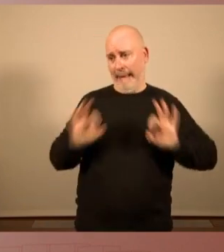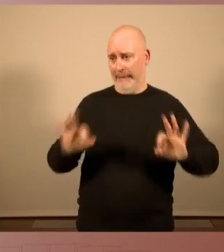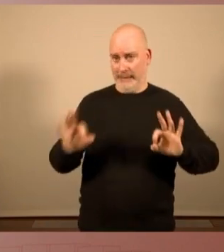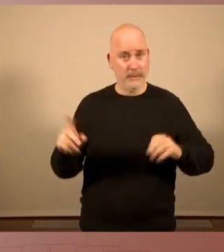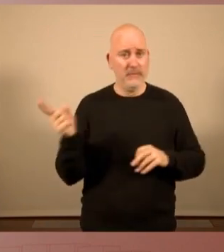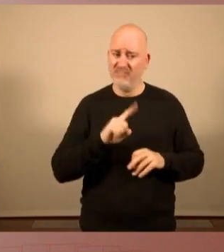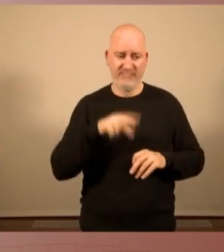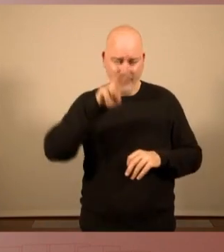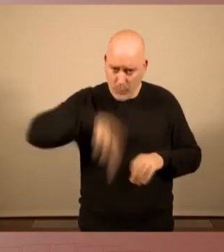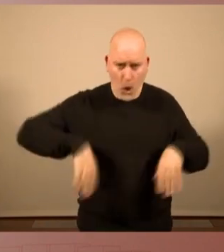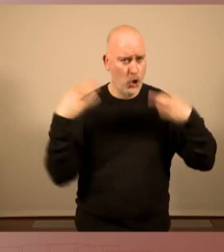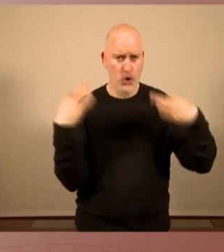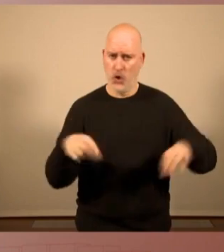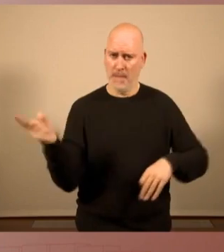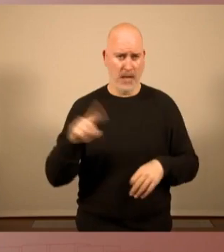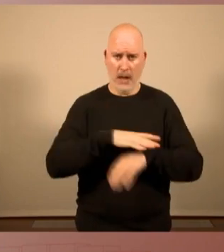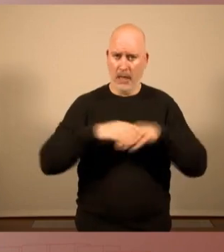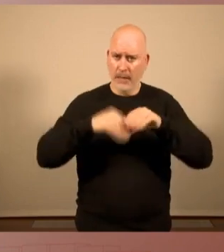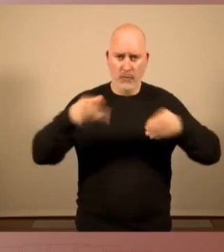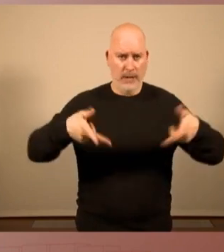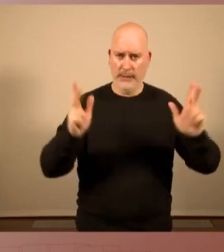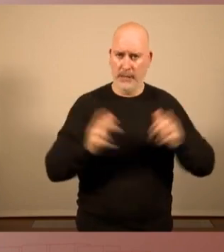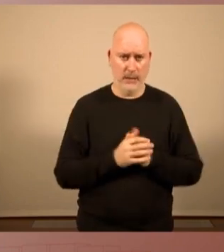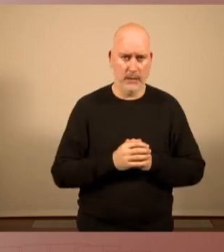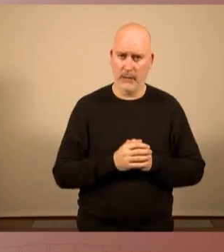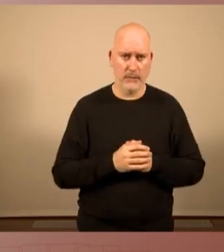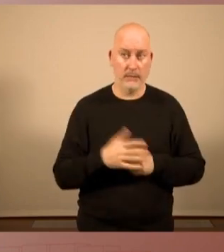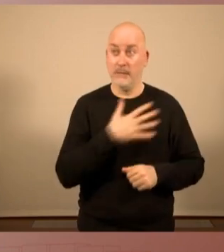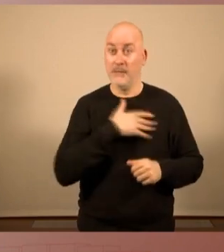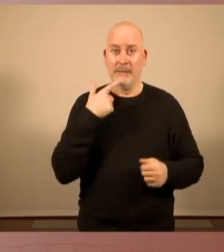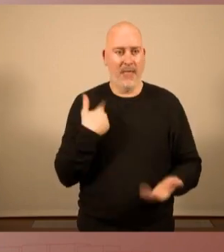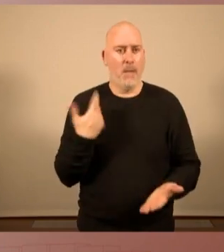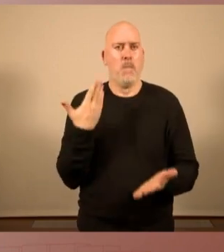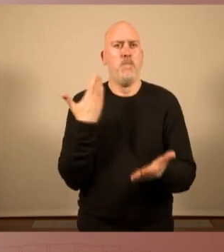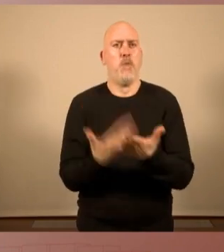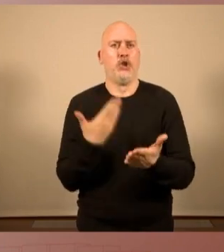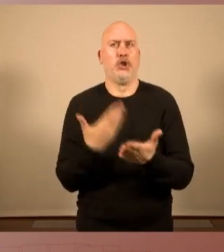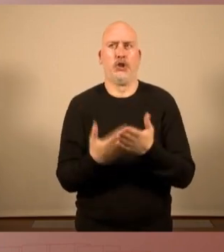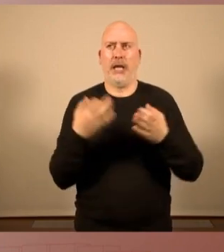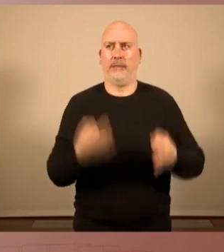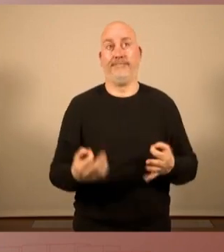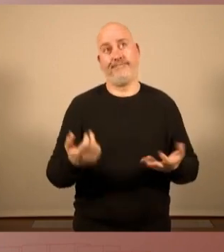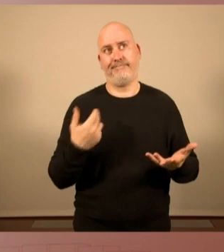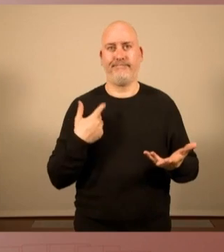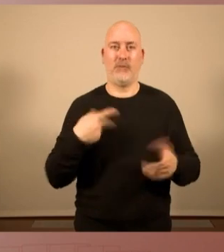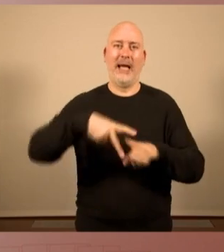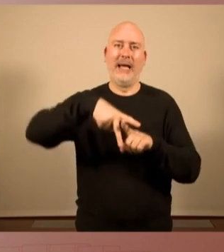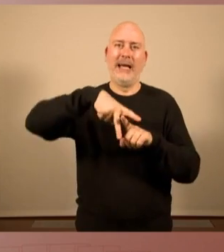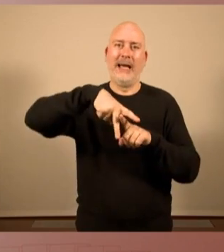Aquestes eines, aquesta mostra, podríem fer-la servir com a eines llençívoles